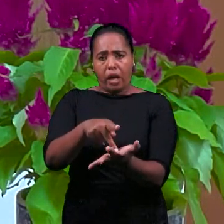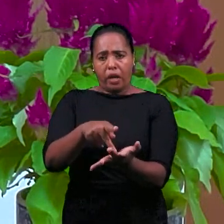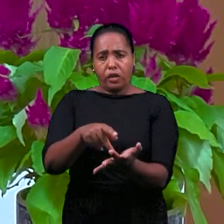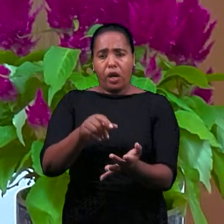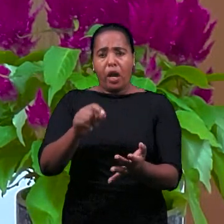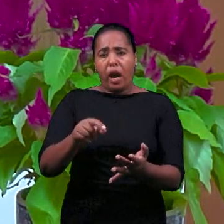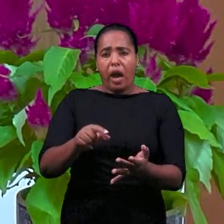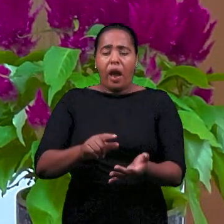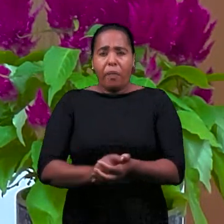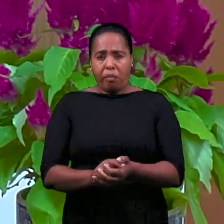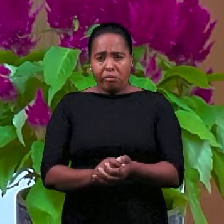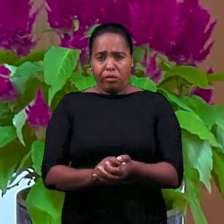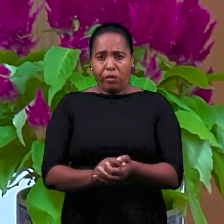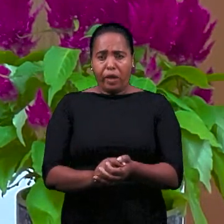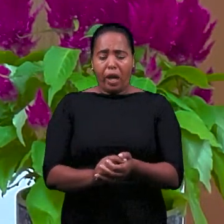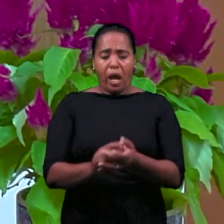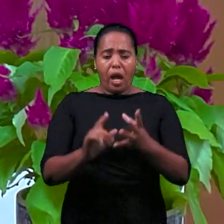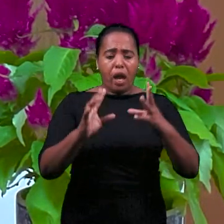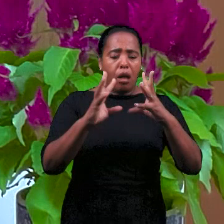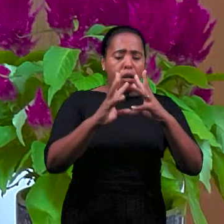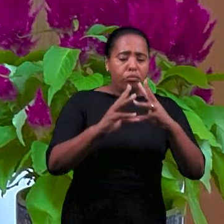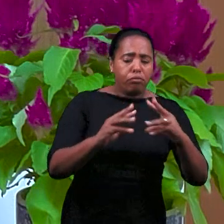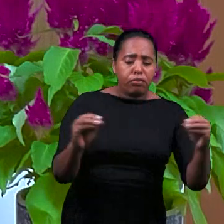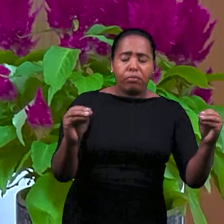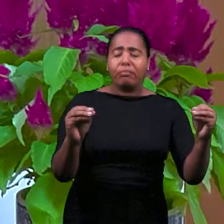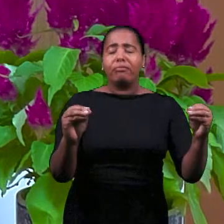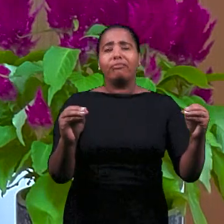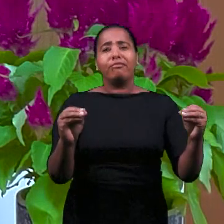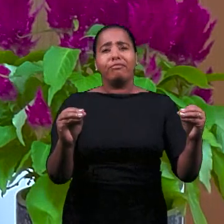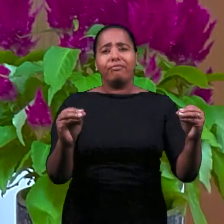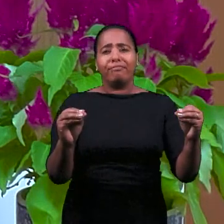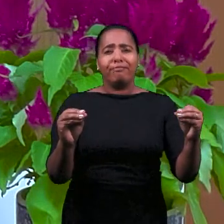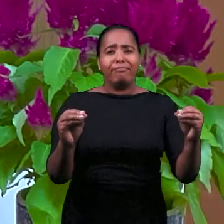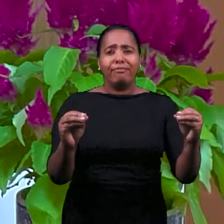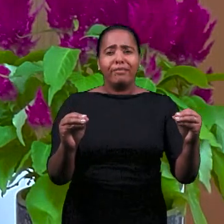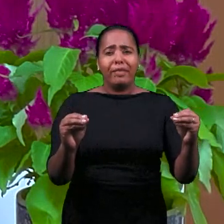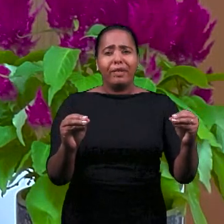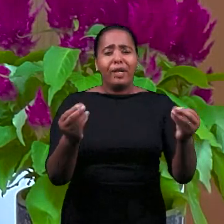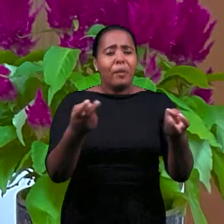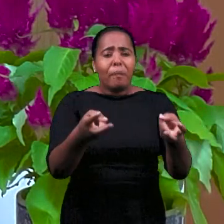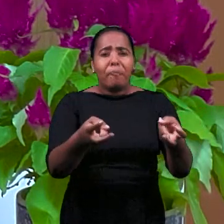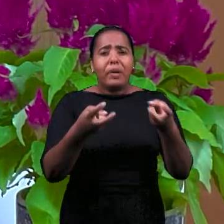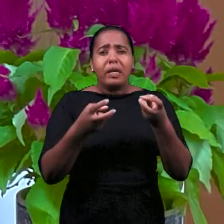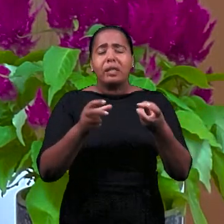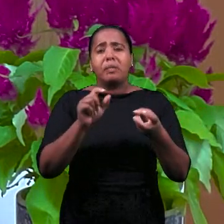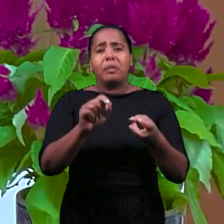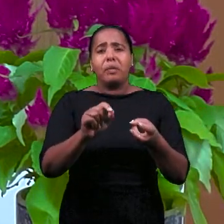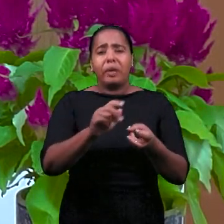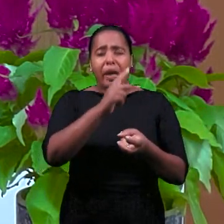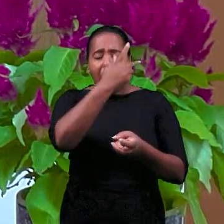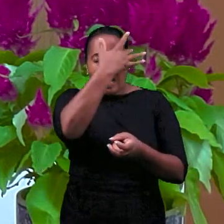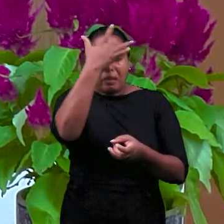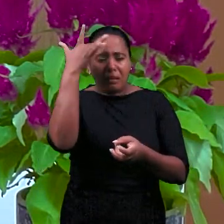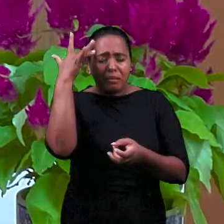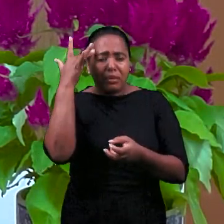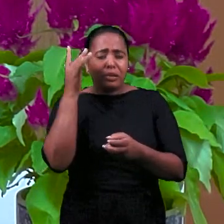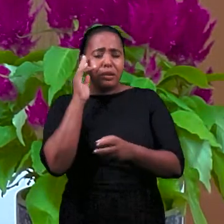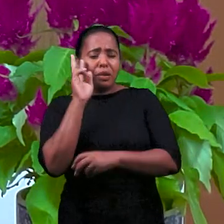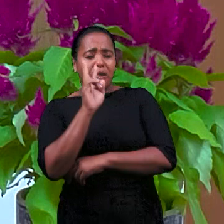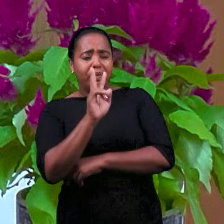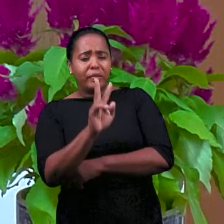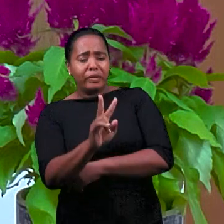что она хромает на улицах, спотыкается на улицах. У людей нет больше